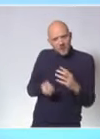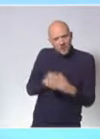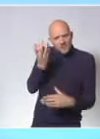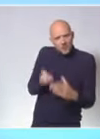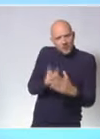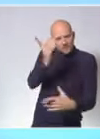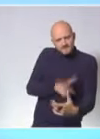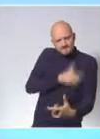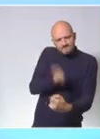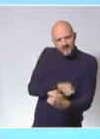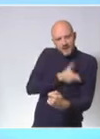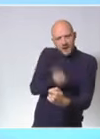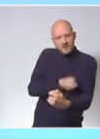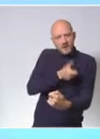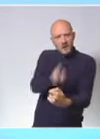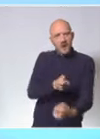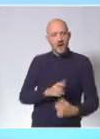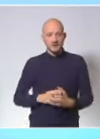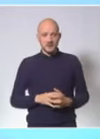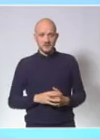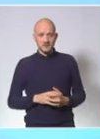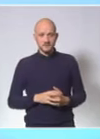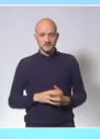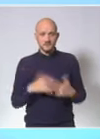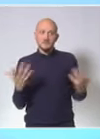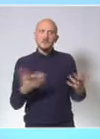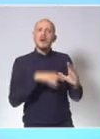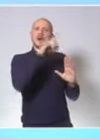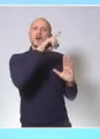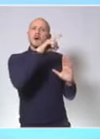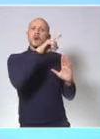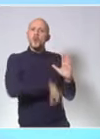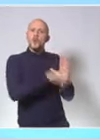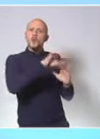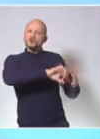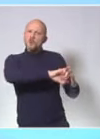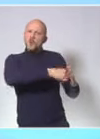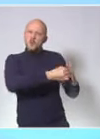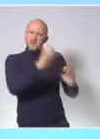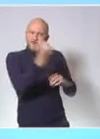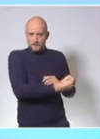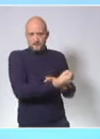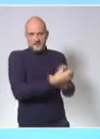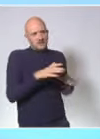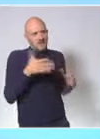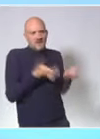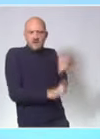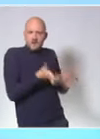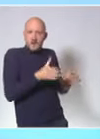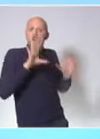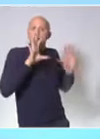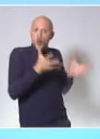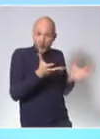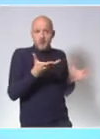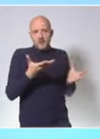pour éviter le recours aux mesures contraignantes que nous avons connues dans des phases antérieures. Je